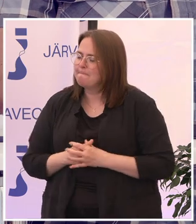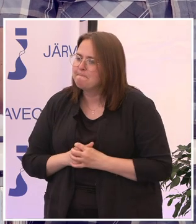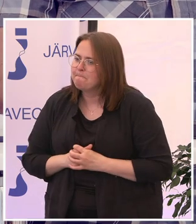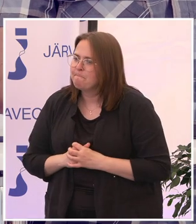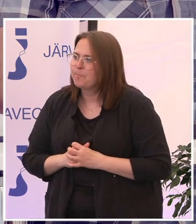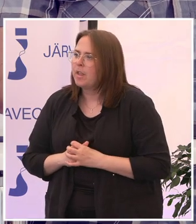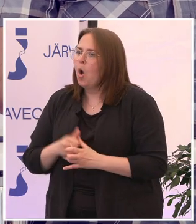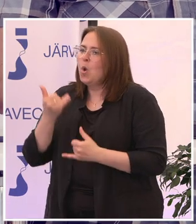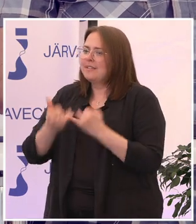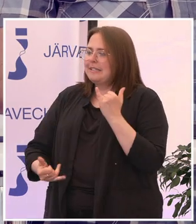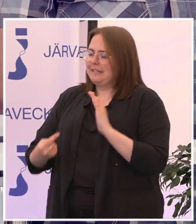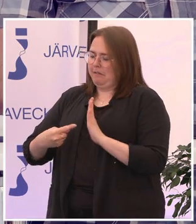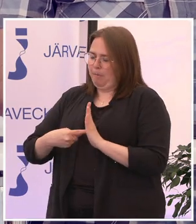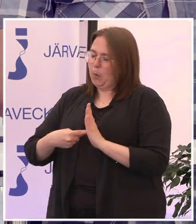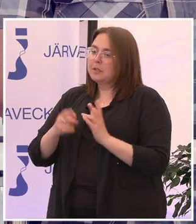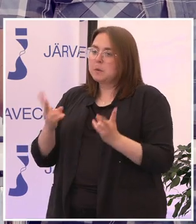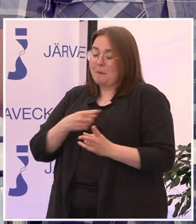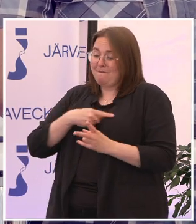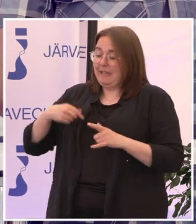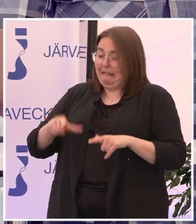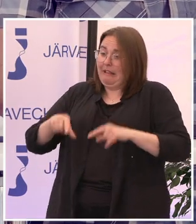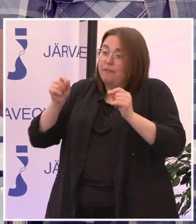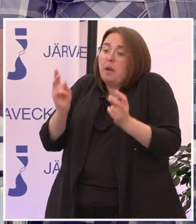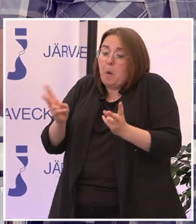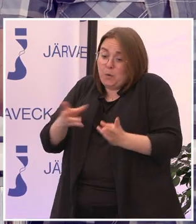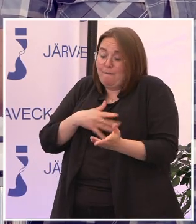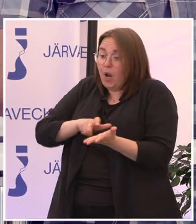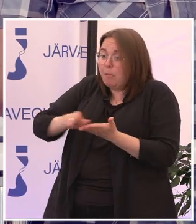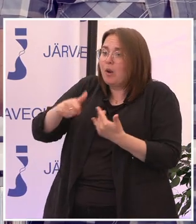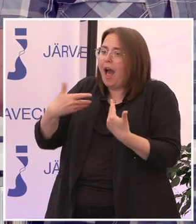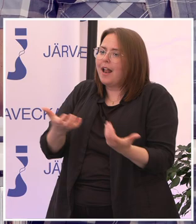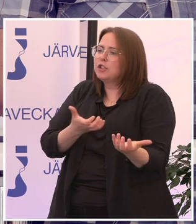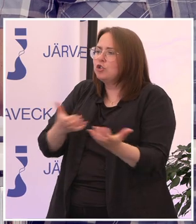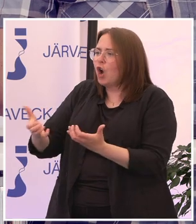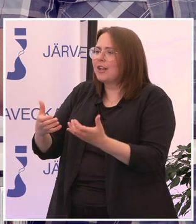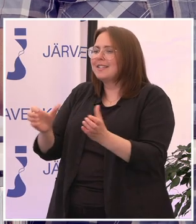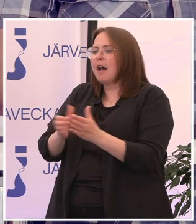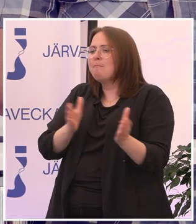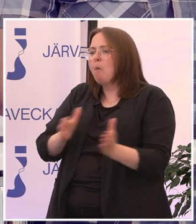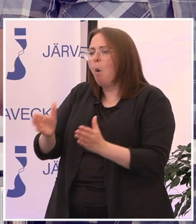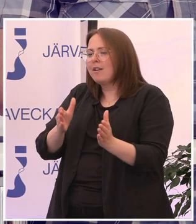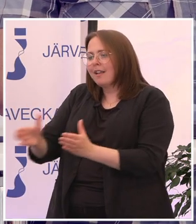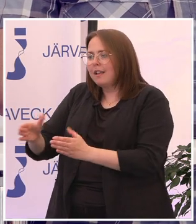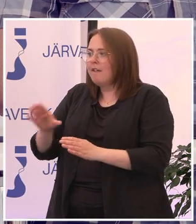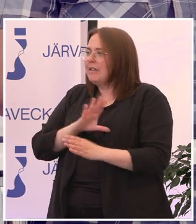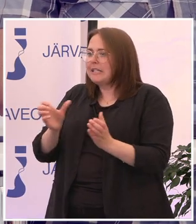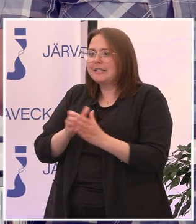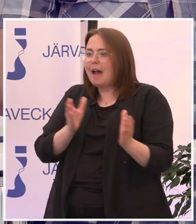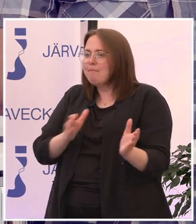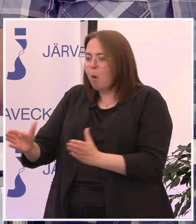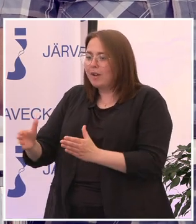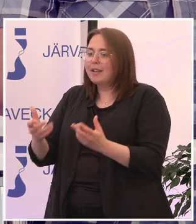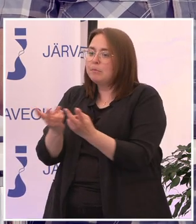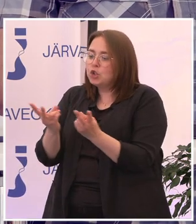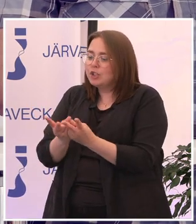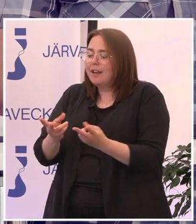Och den sista punkten som vi identifierar också i rapporten är att det saknas samordning och har saknat samordning. Vilket kan